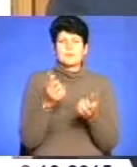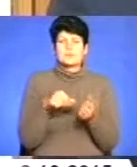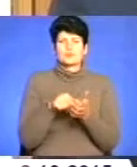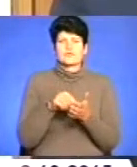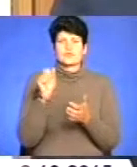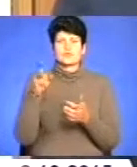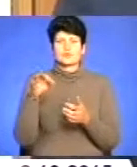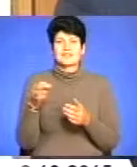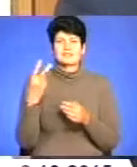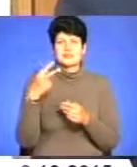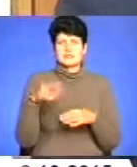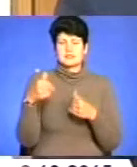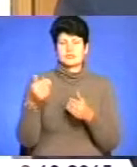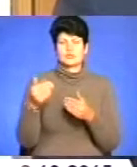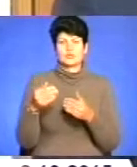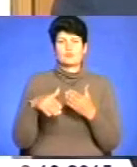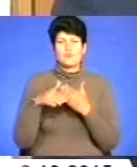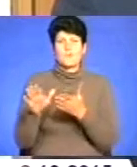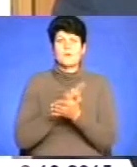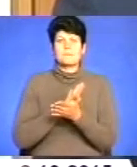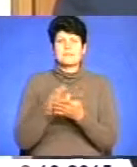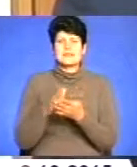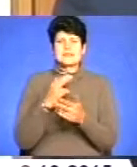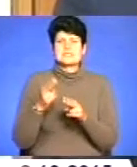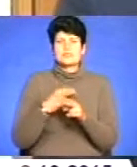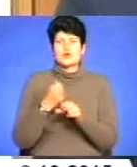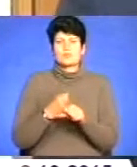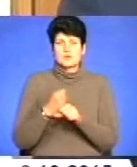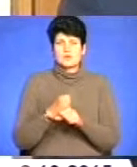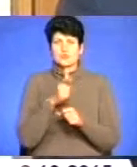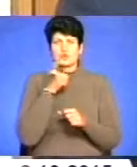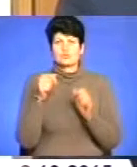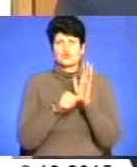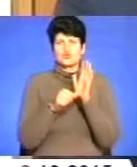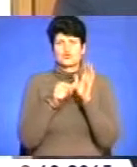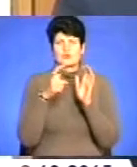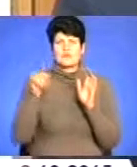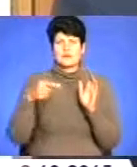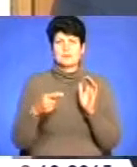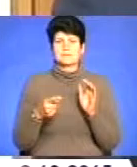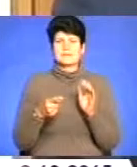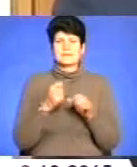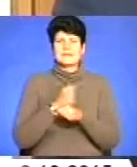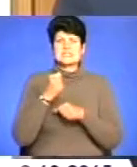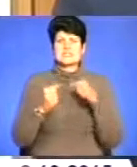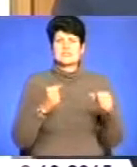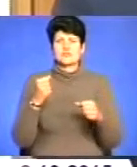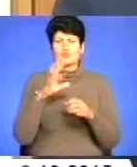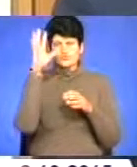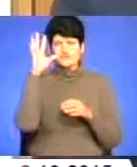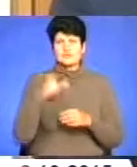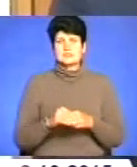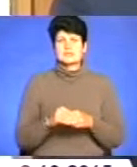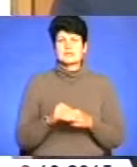них 20 призначено виплату допомоги по безробіттю. Протягом 6 хвилі мобілізації працевлаштовано майже усіх,